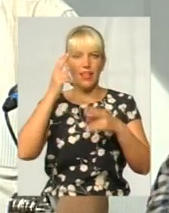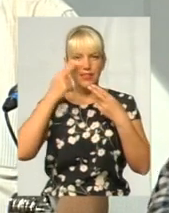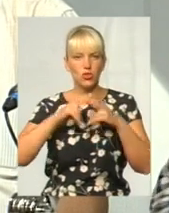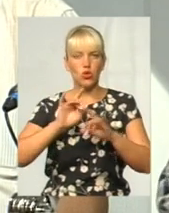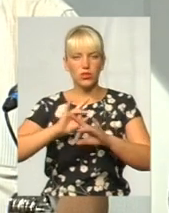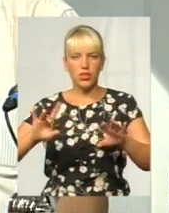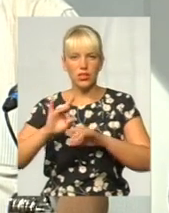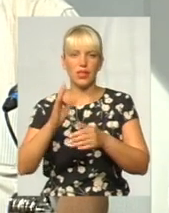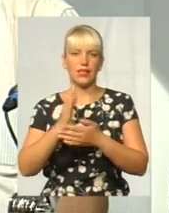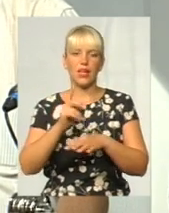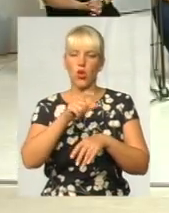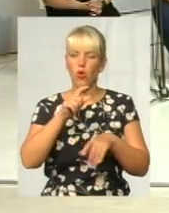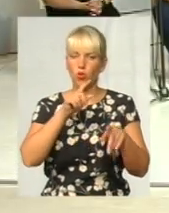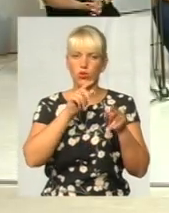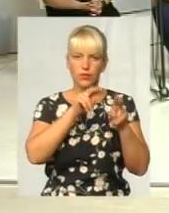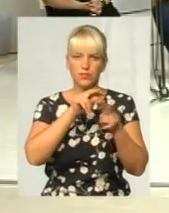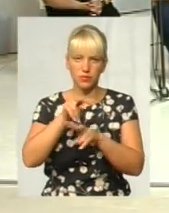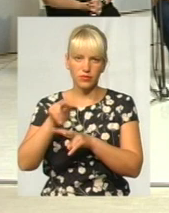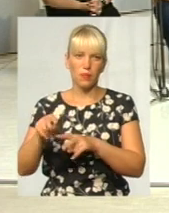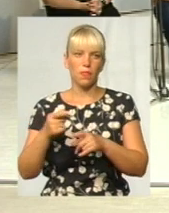йде більш серйозний контроль зі сторони забудовника.